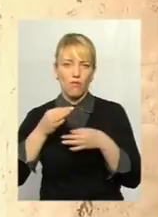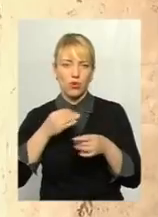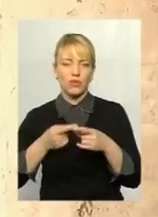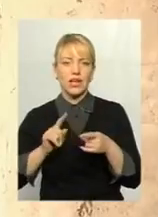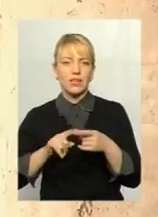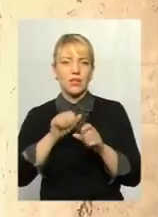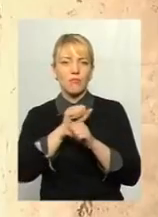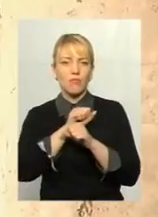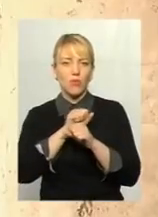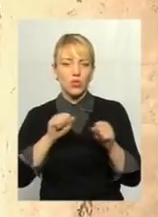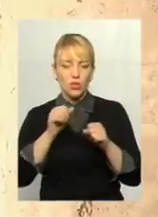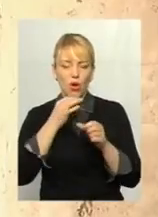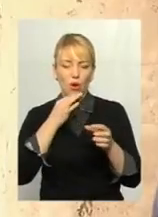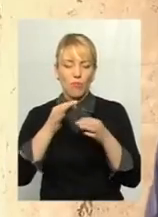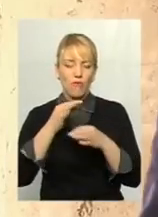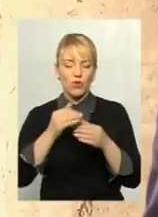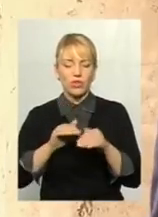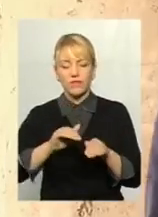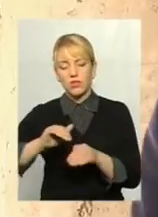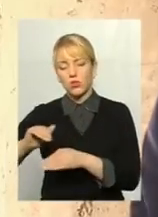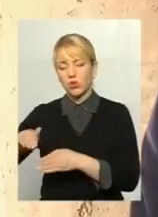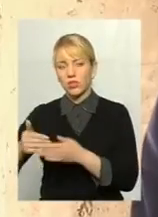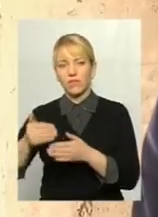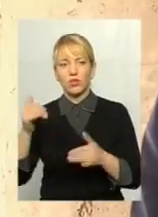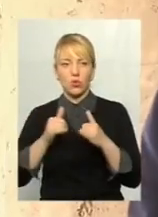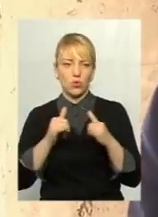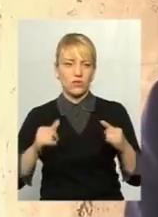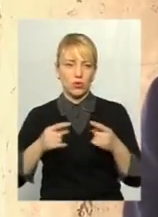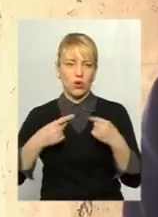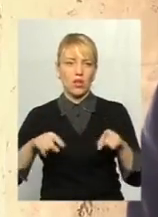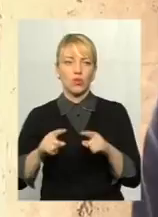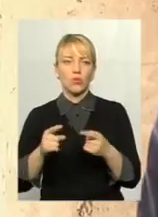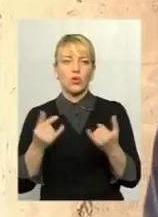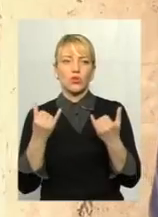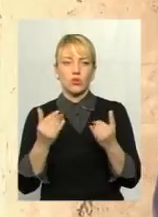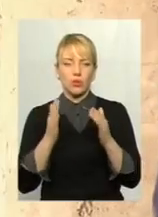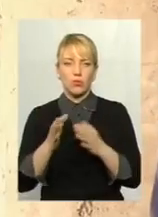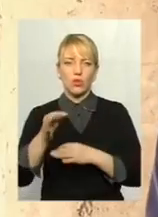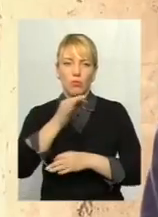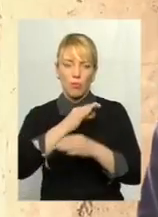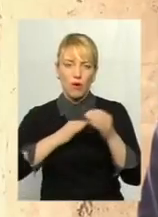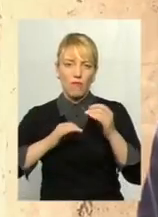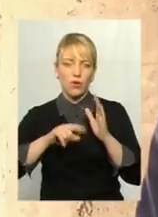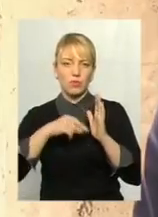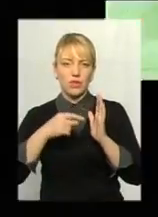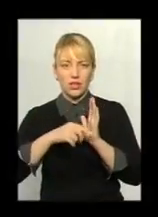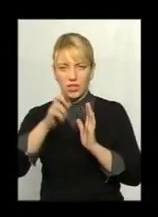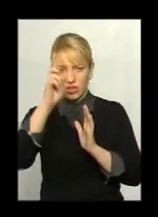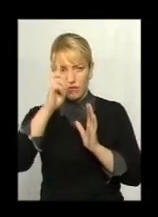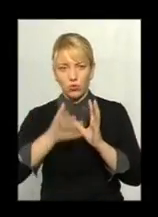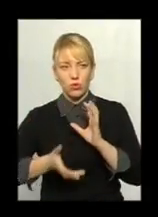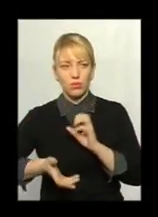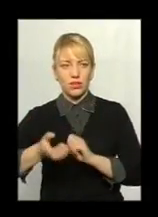обговорювати в стороні від взагалі розвитку галузі. Тому сьогодні ми так само будемо обговорювати питання державної підтримки.